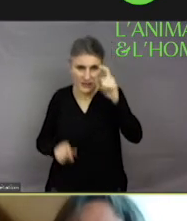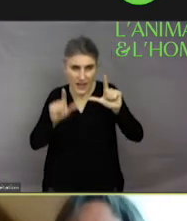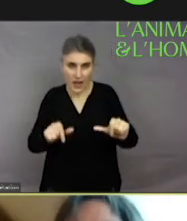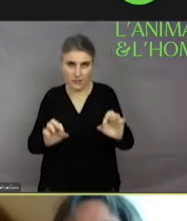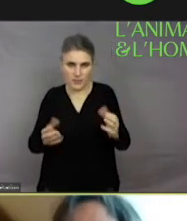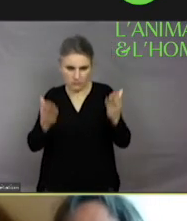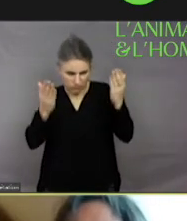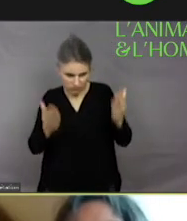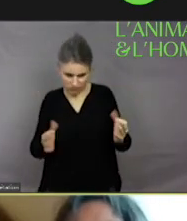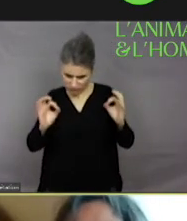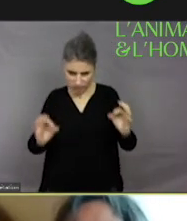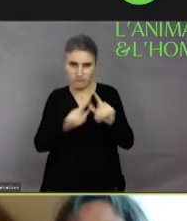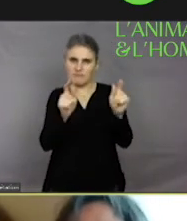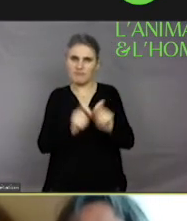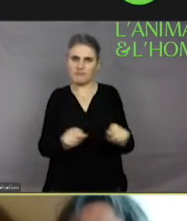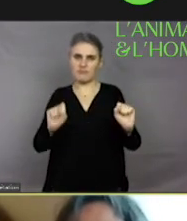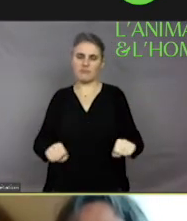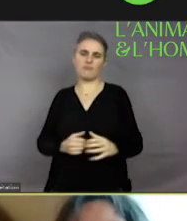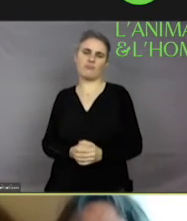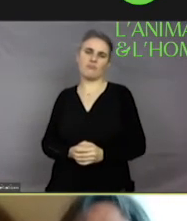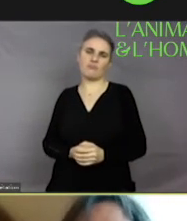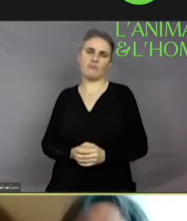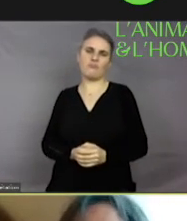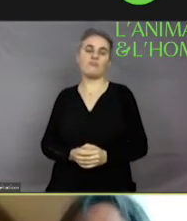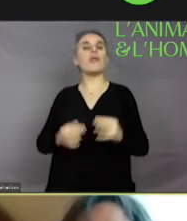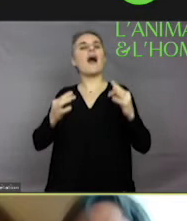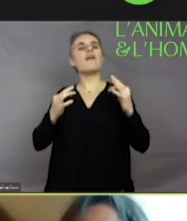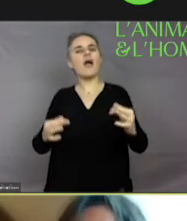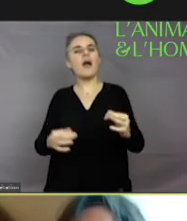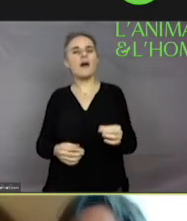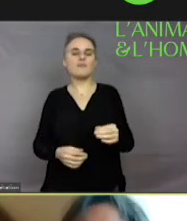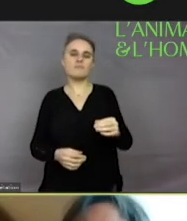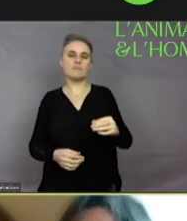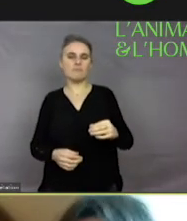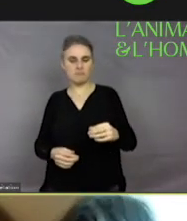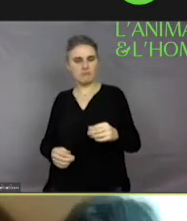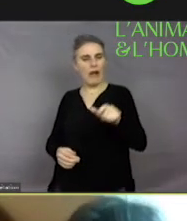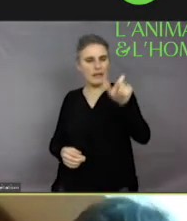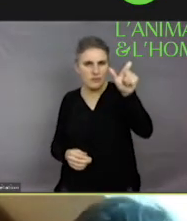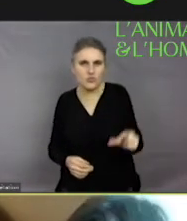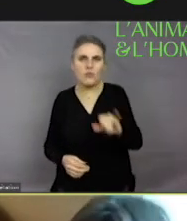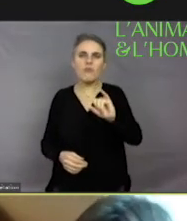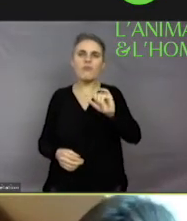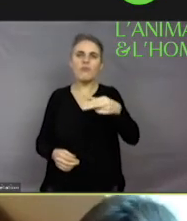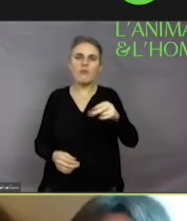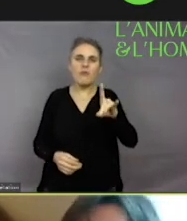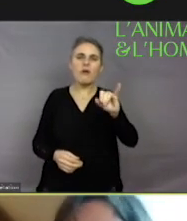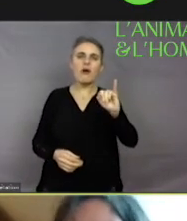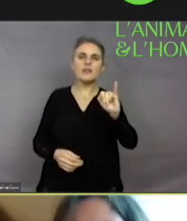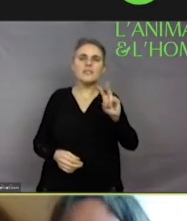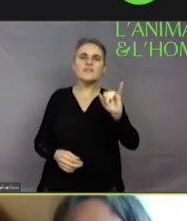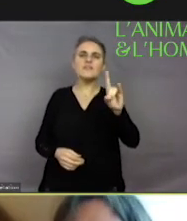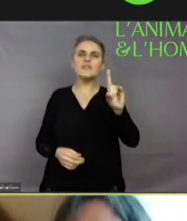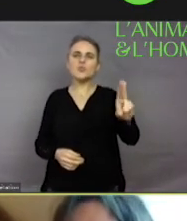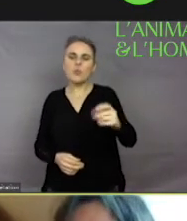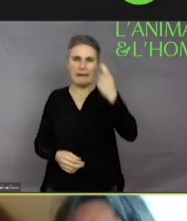individus. Alors, ce qui est très intéressant à propos des notions d'individus, de caractères, de personnalités, c'est que de plus en